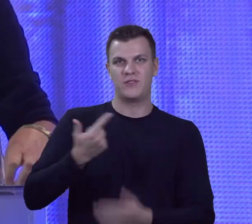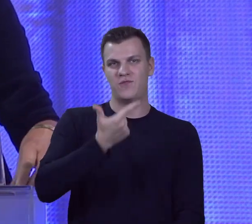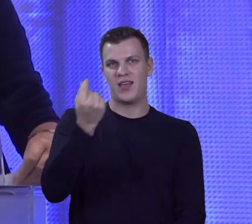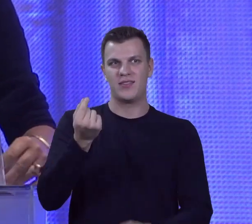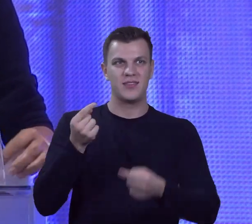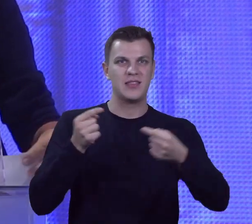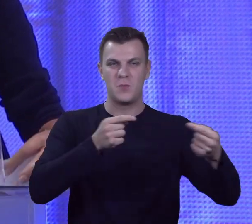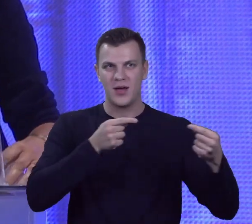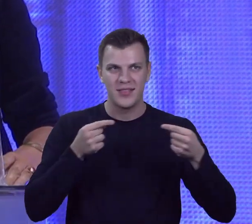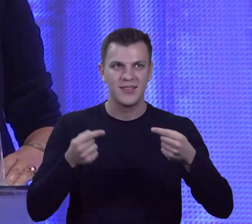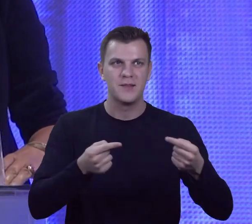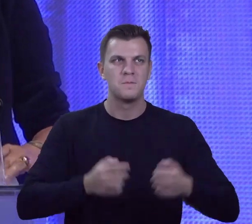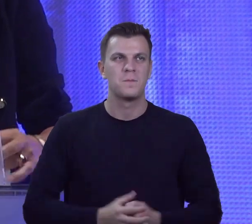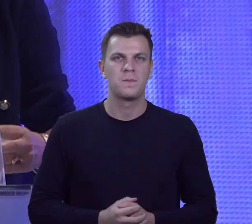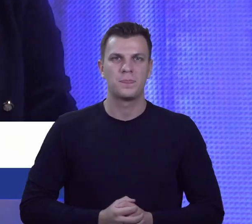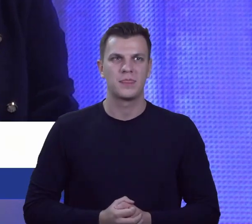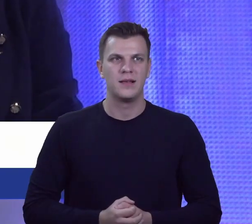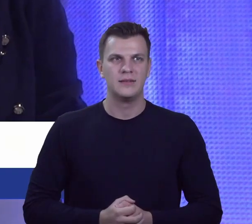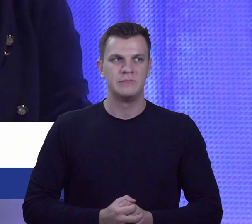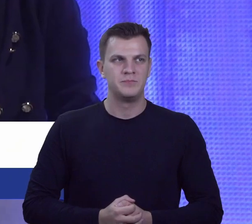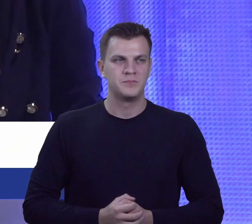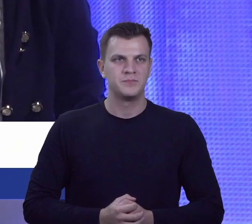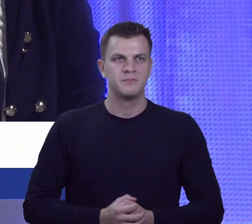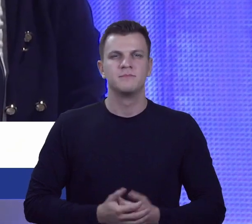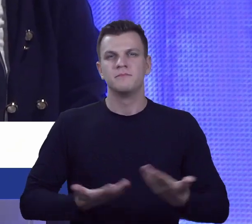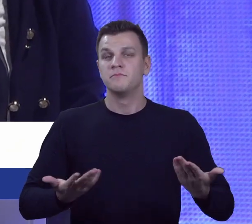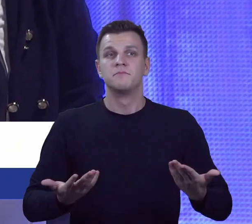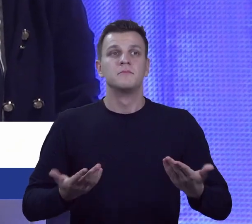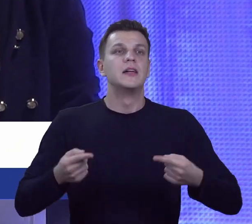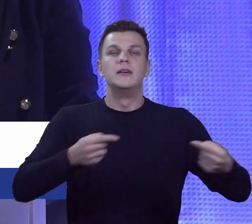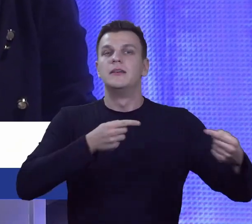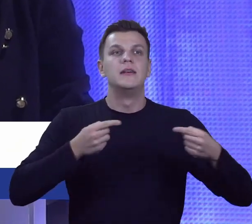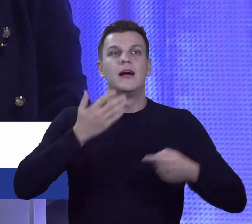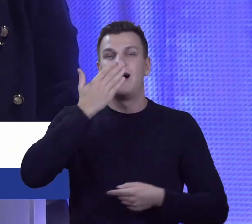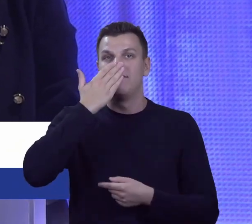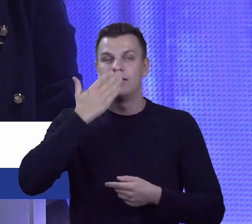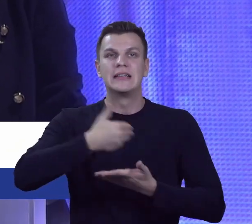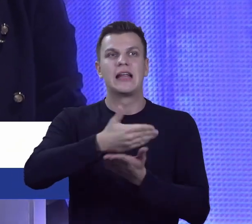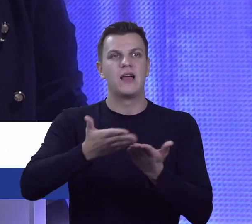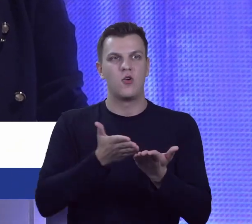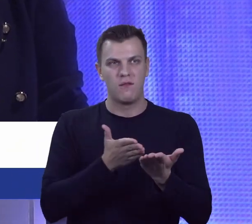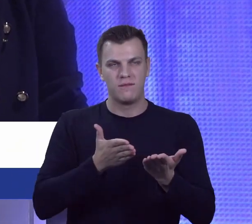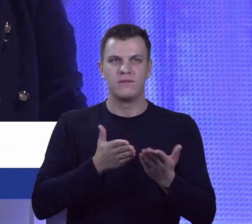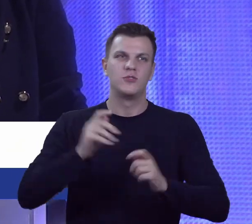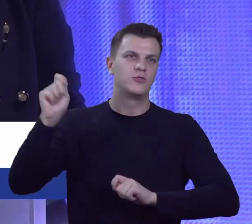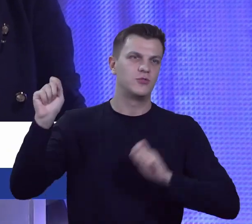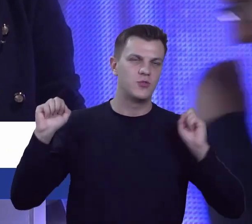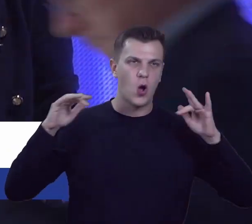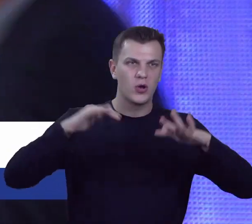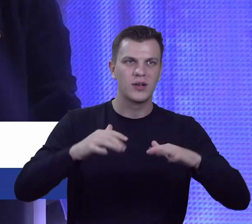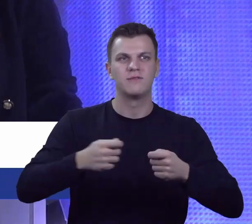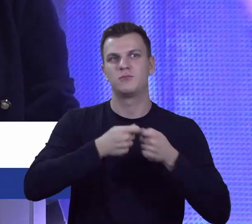jest Krajowy Kongres Współpracy Lokalnej. Zapraszamy,